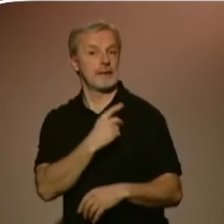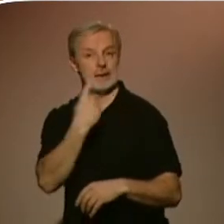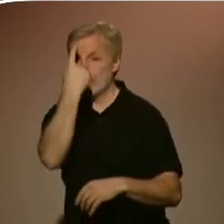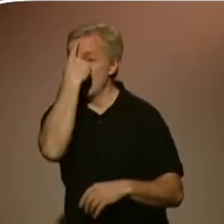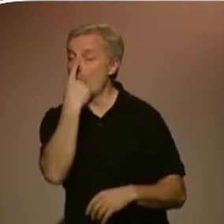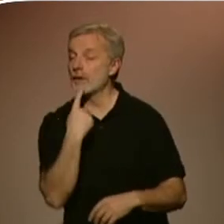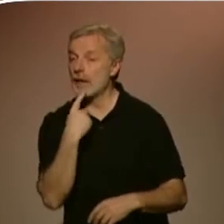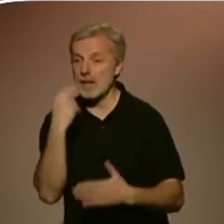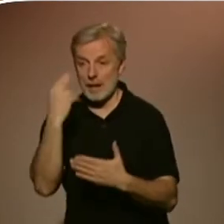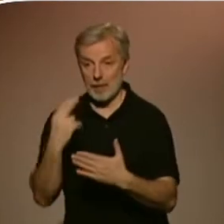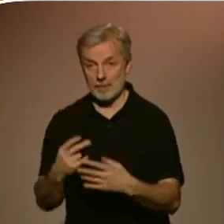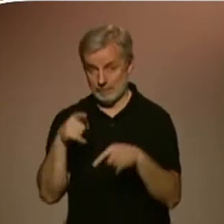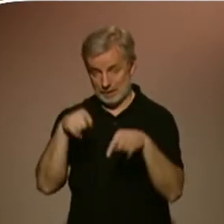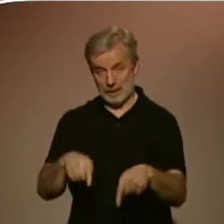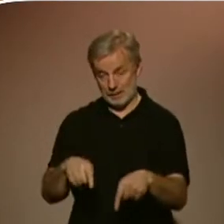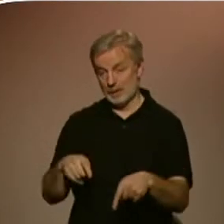skoro hodinku, vytvořil.